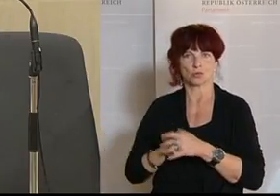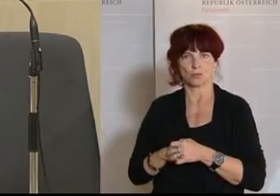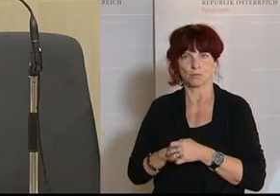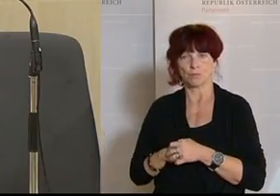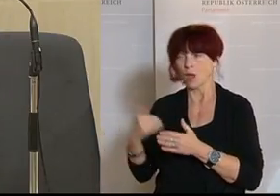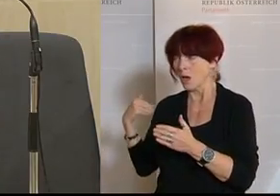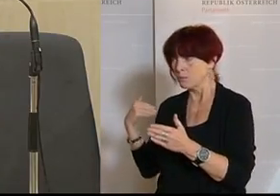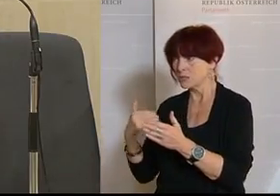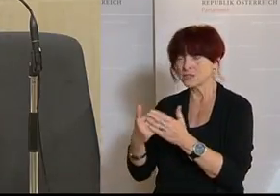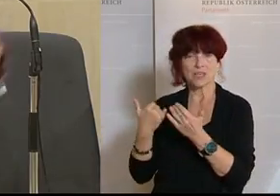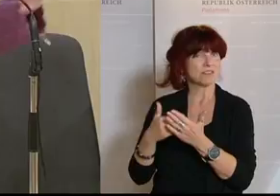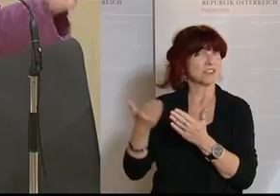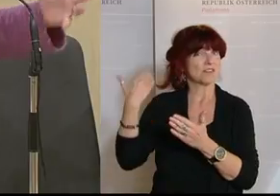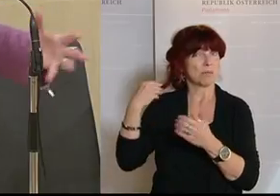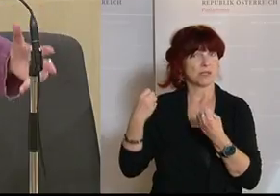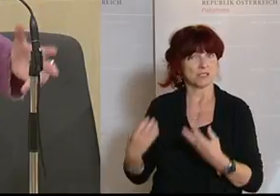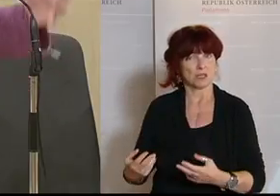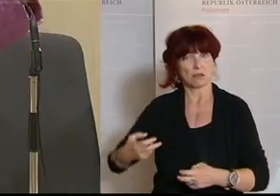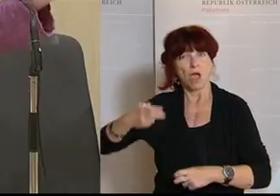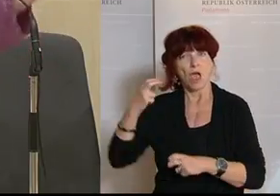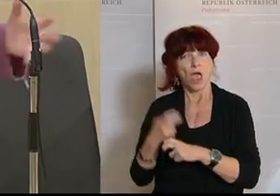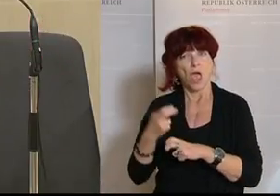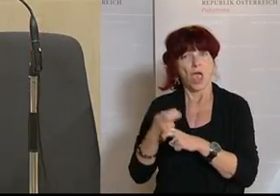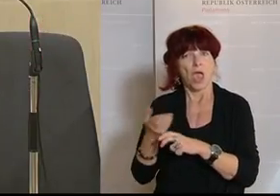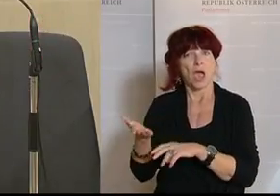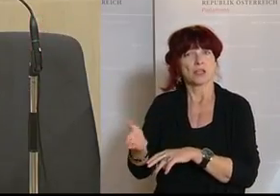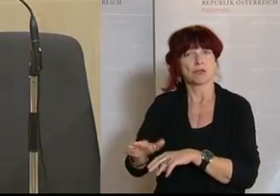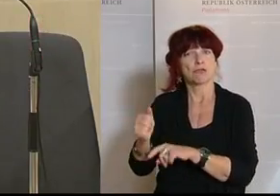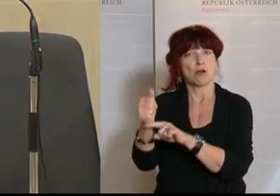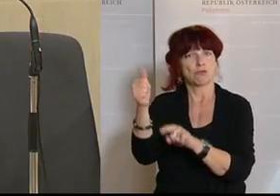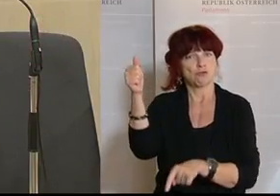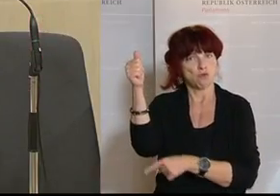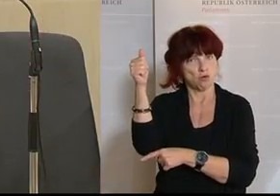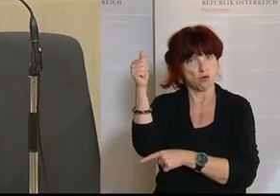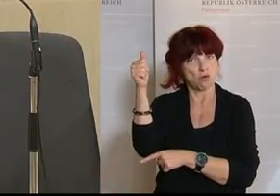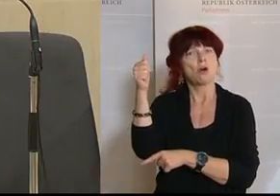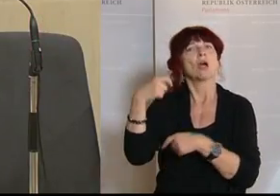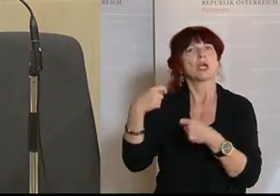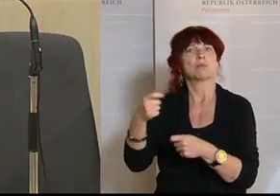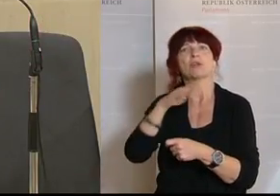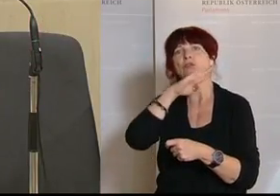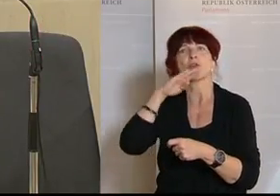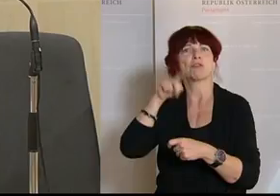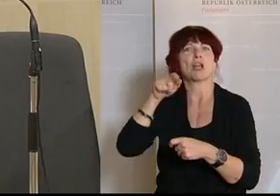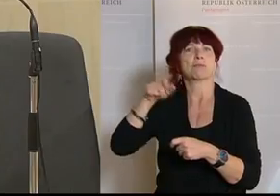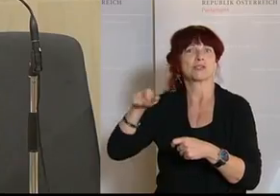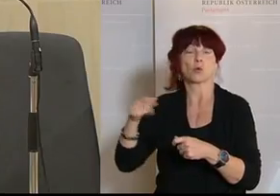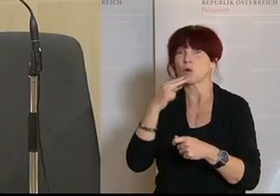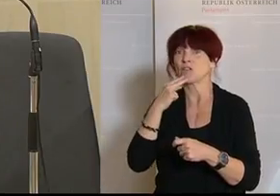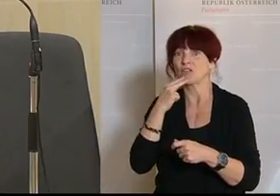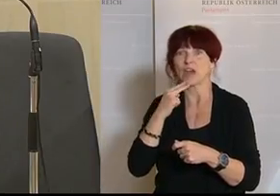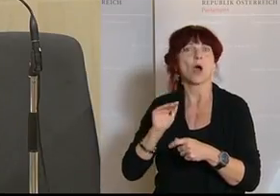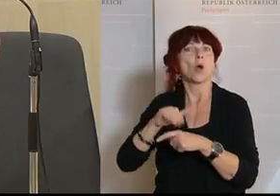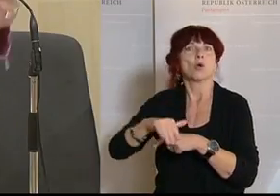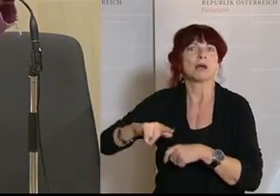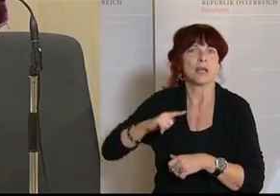uns schon gelungen ist. Sie wissen, den Härtefallfonds, diesen großen, den gibt es für ganz viele Menschen, die in existenziellen Nöten seien.